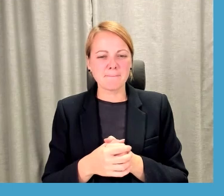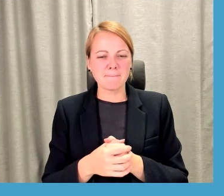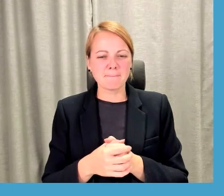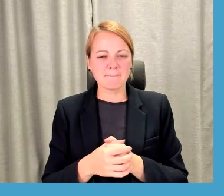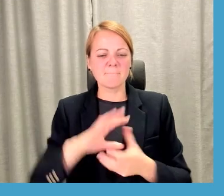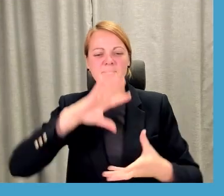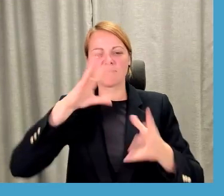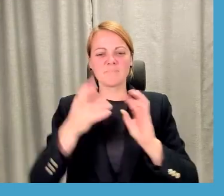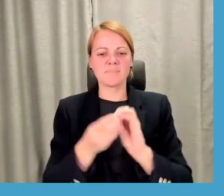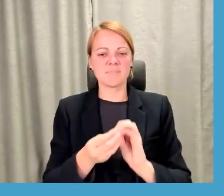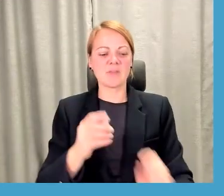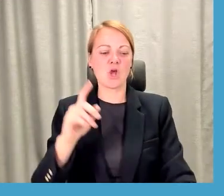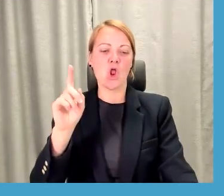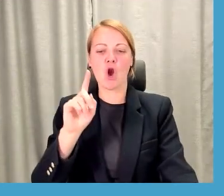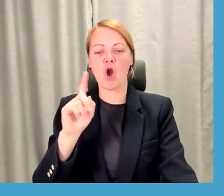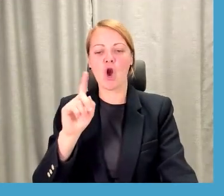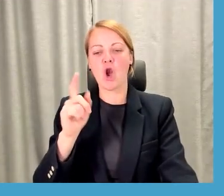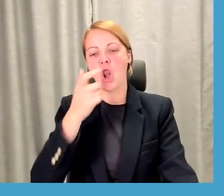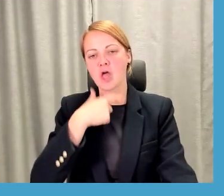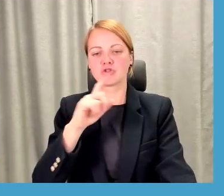pavisam uz lietišķi, noc,